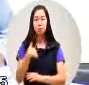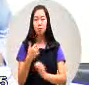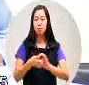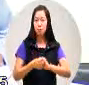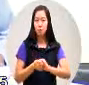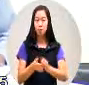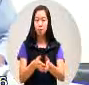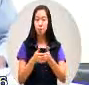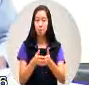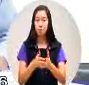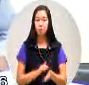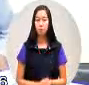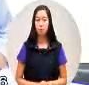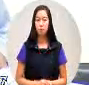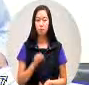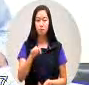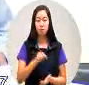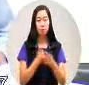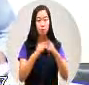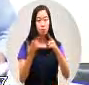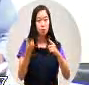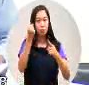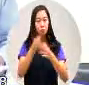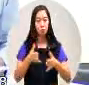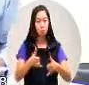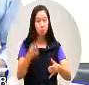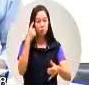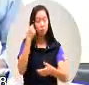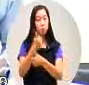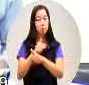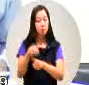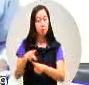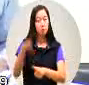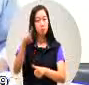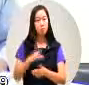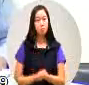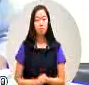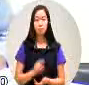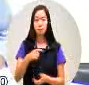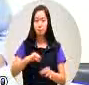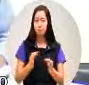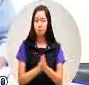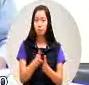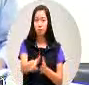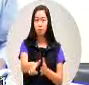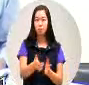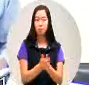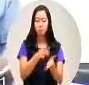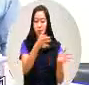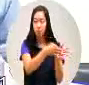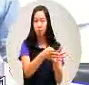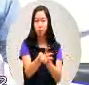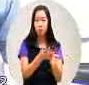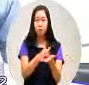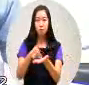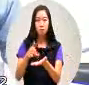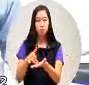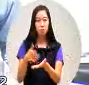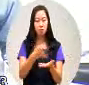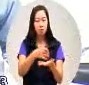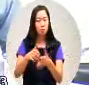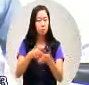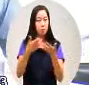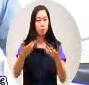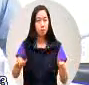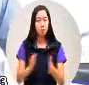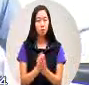必要以人权的道路的考量力气性的编预算编了很多的